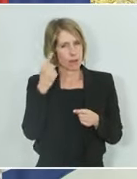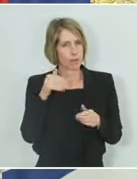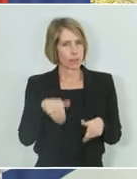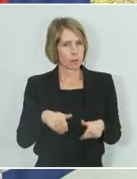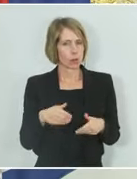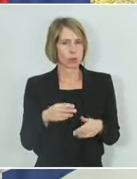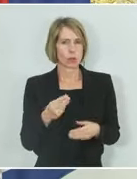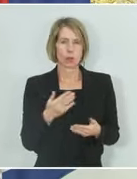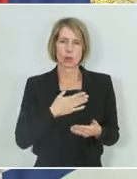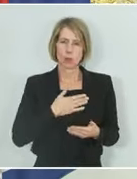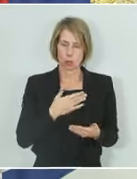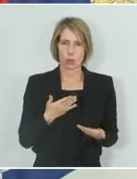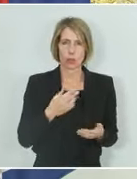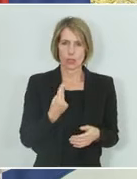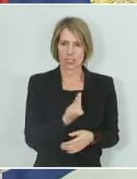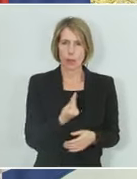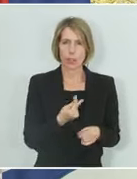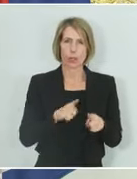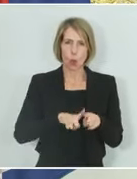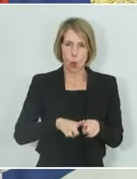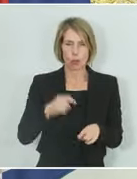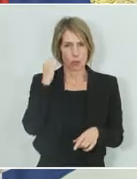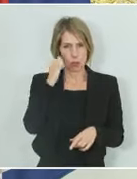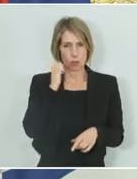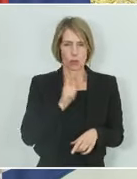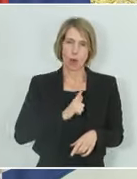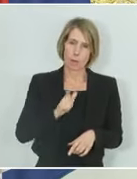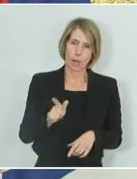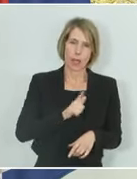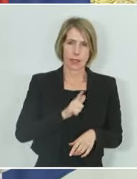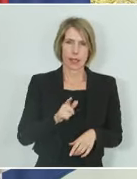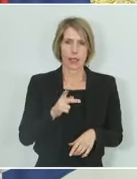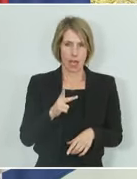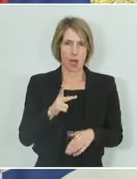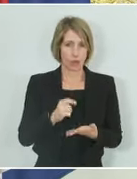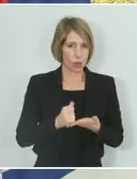sowohl Serbien als auch der Kosovo KFOR unterstützen.